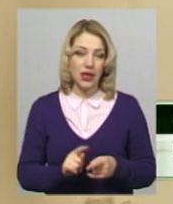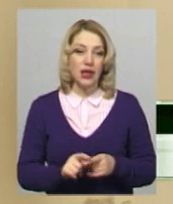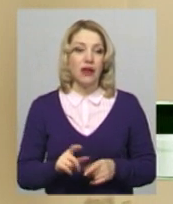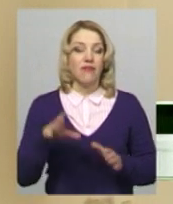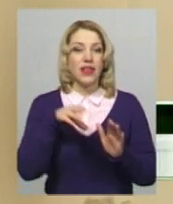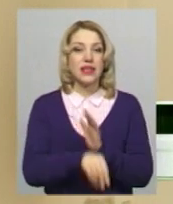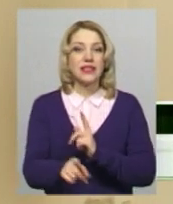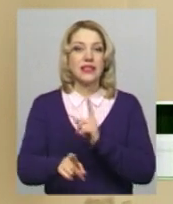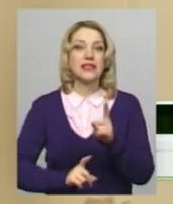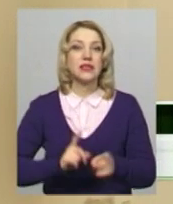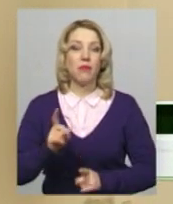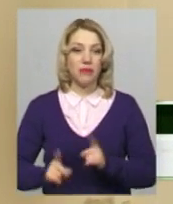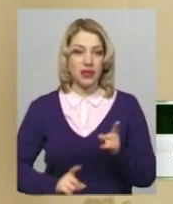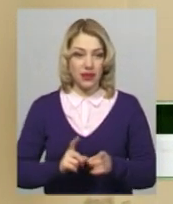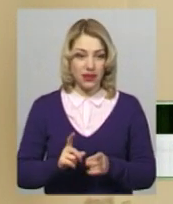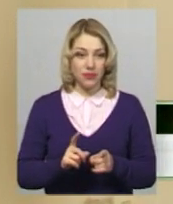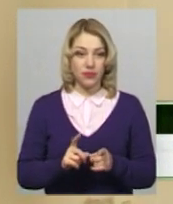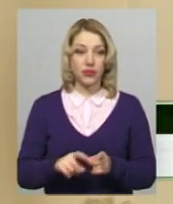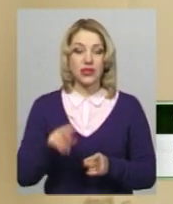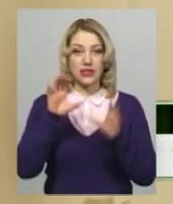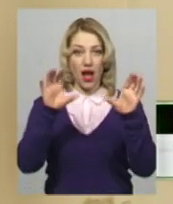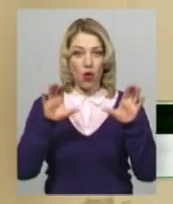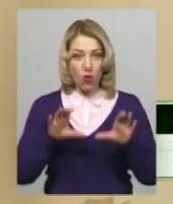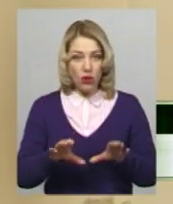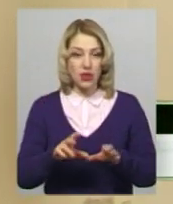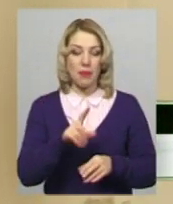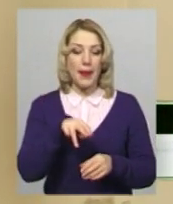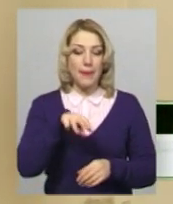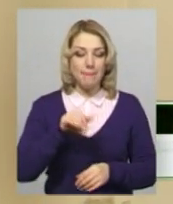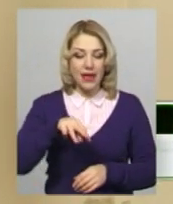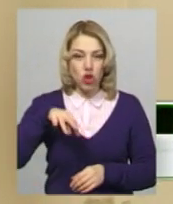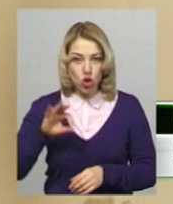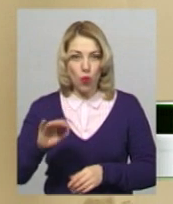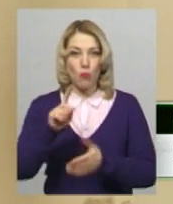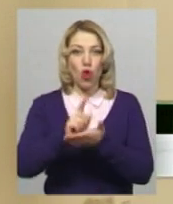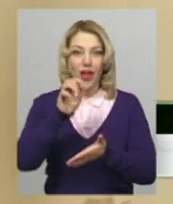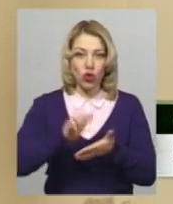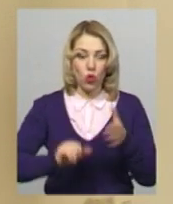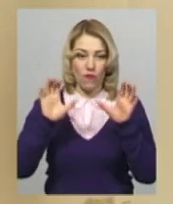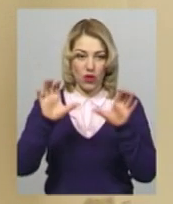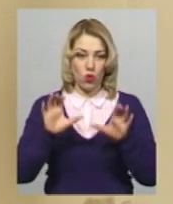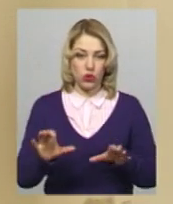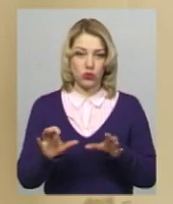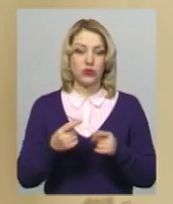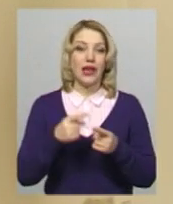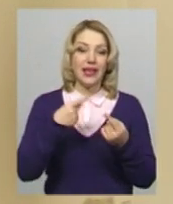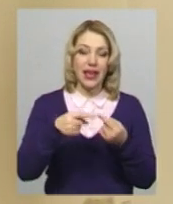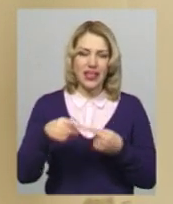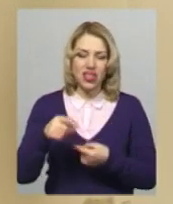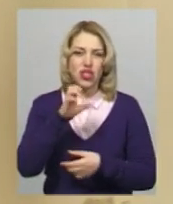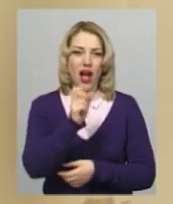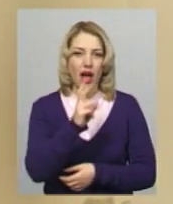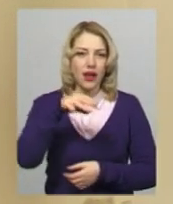зміни цими законами, крім митного і податкового кодексу, ще й до інших законодавчих актів.